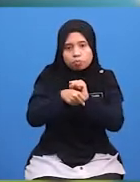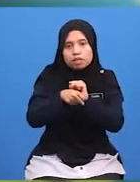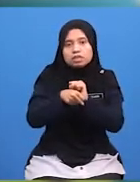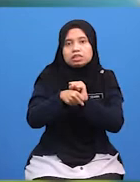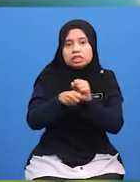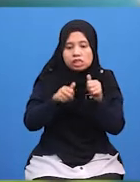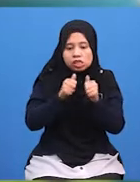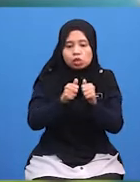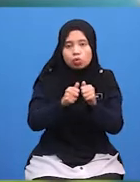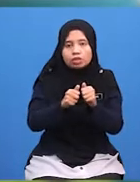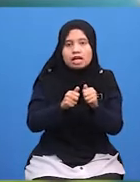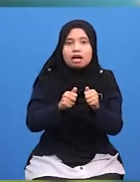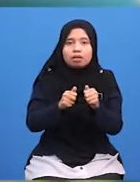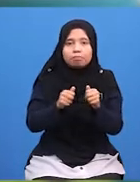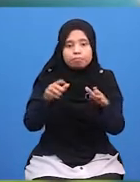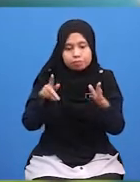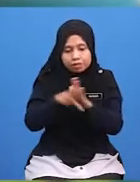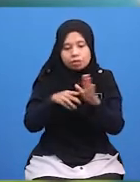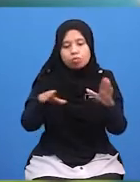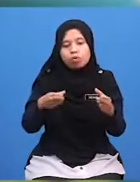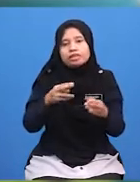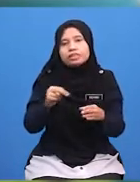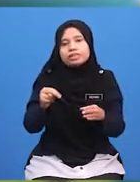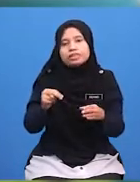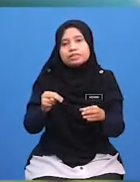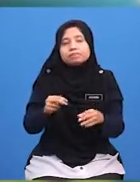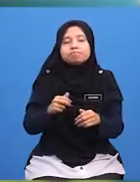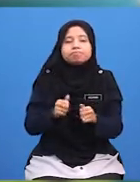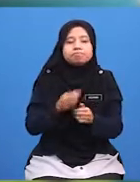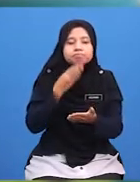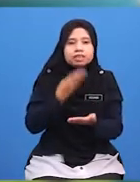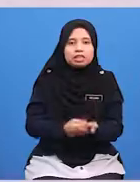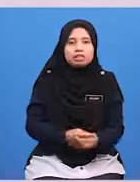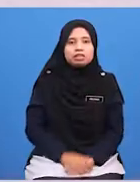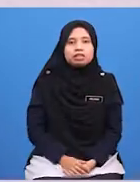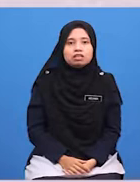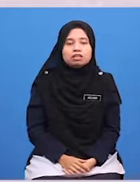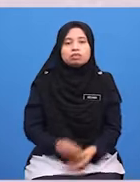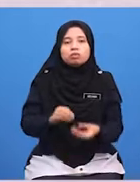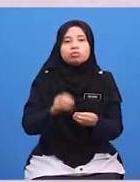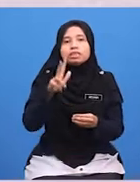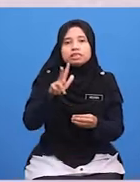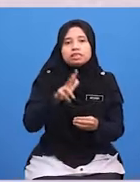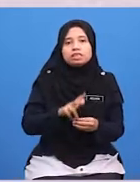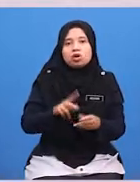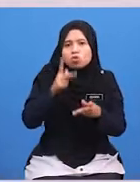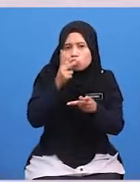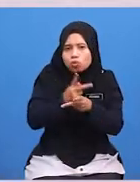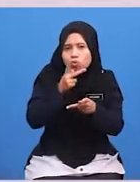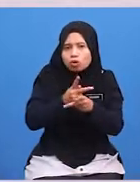Mengikuti Sunnahnya Iaitu Melayani Tetamu Dengan Baik Yang Ketiga